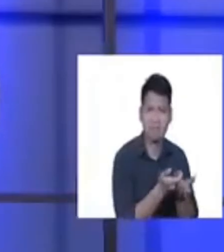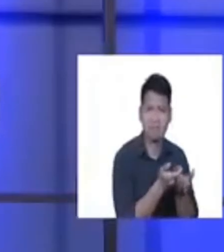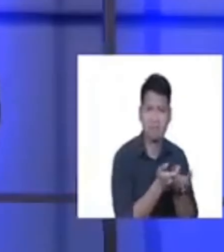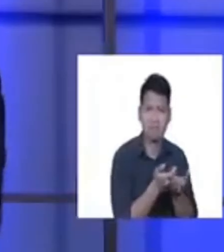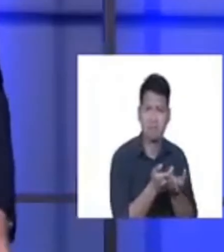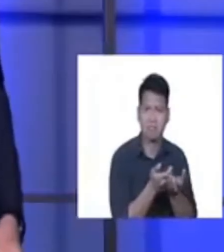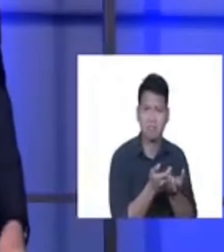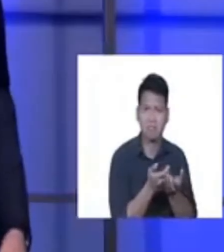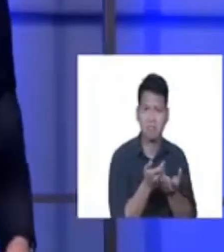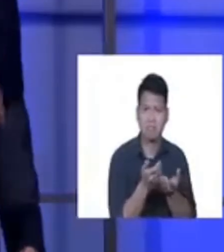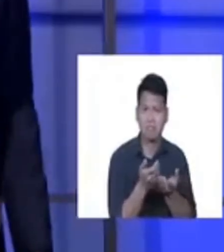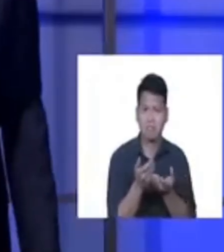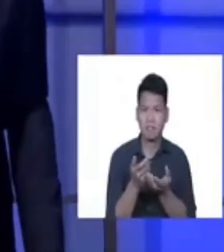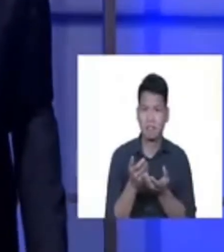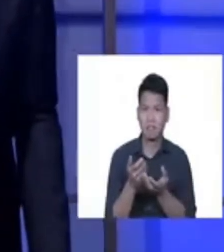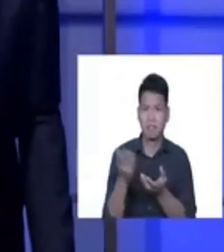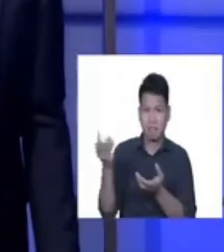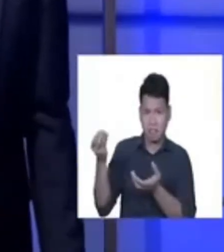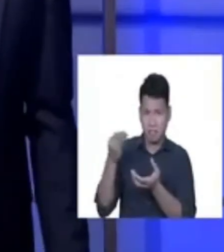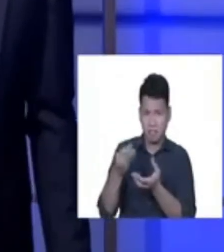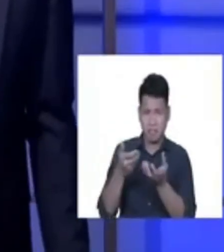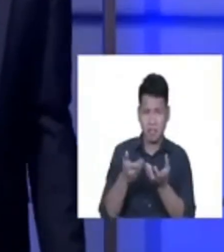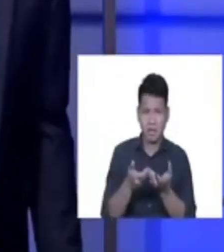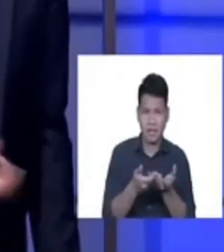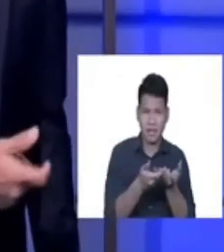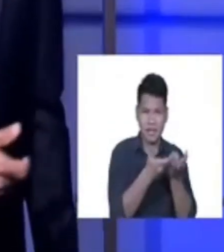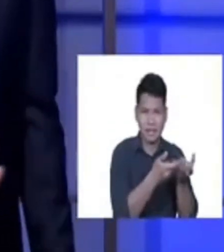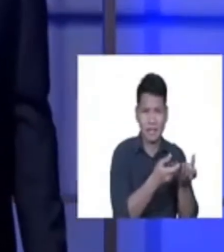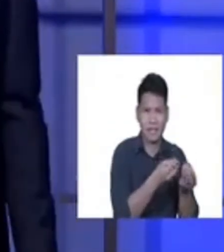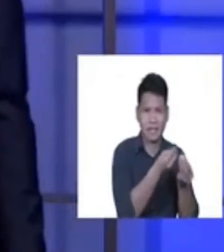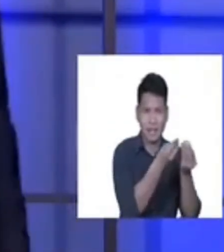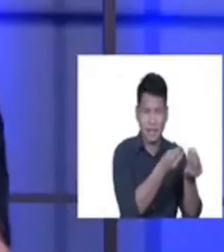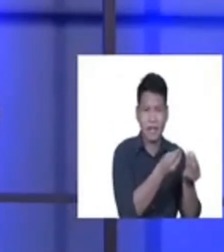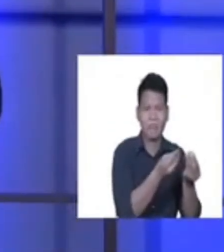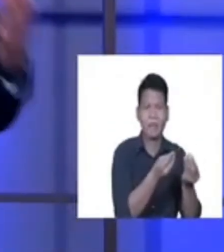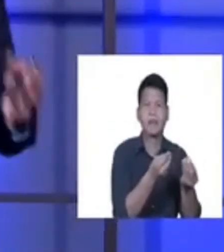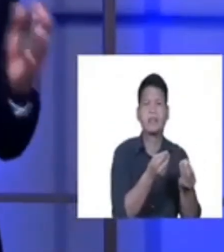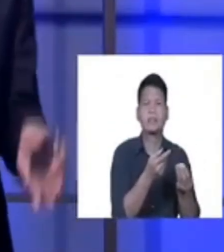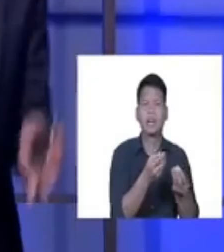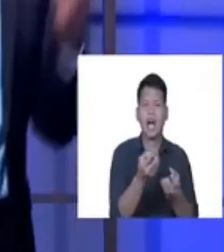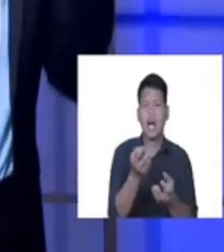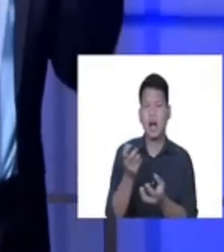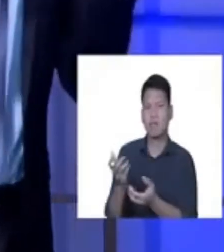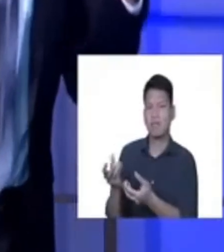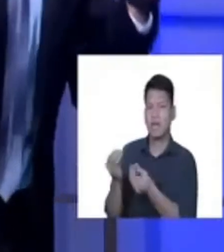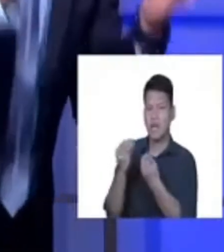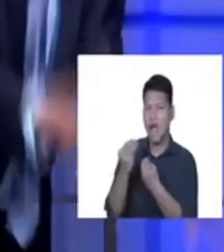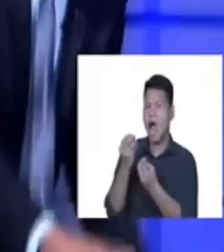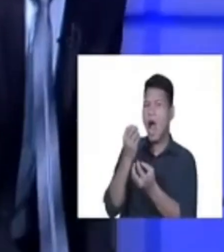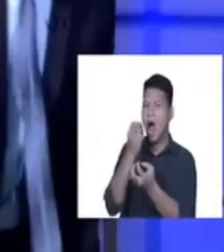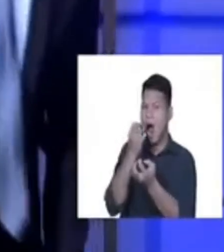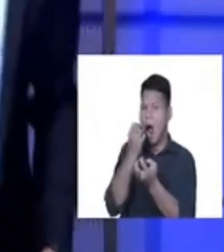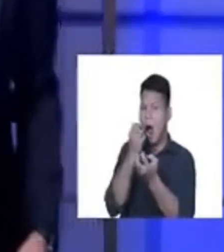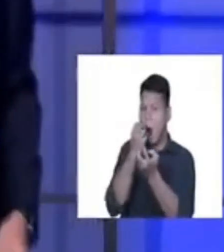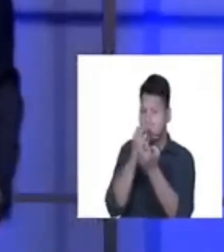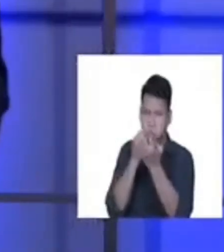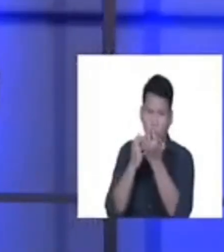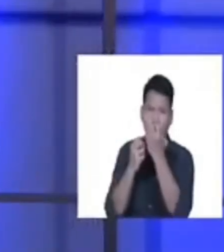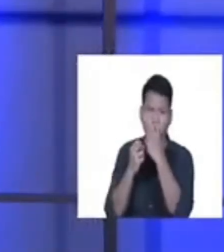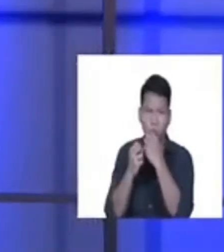her and he ate. Binigyan po niya, he gave, she gave,